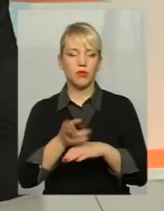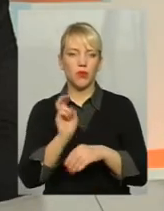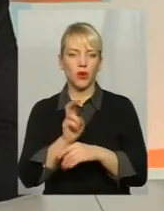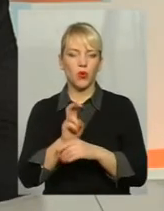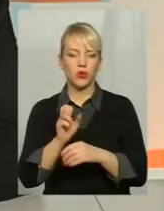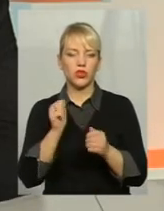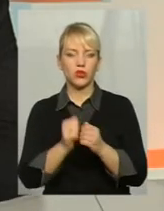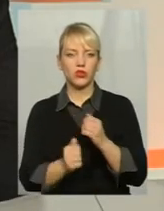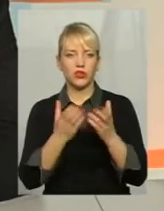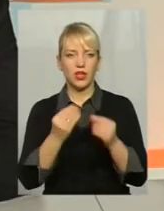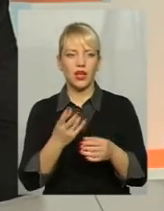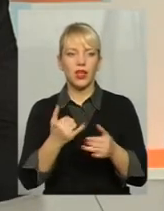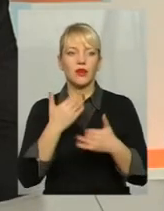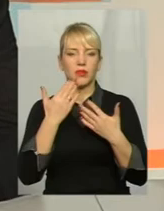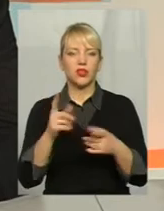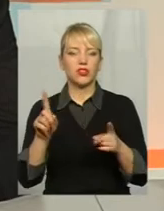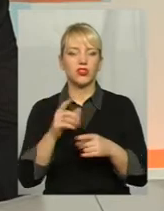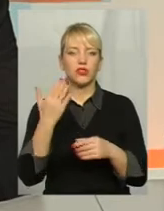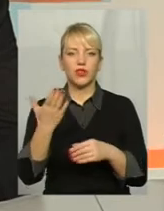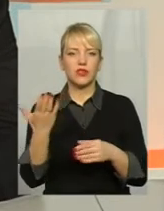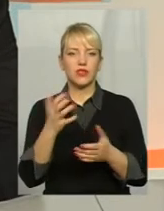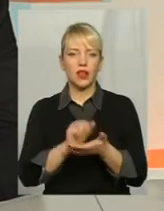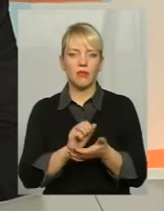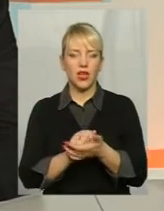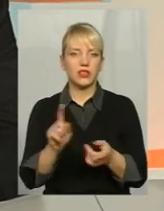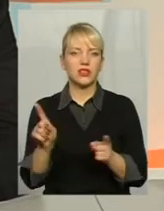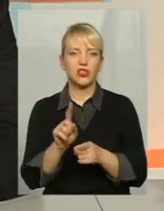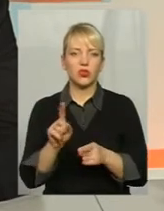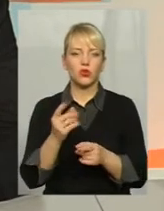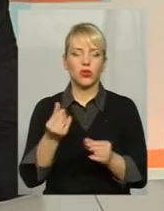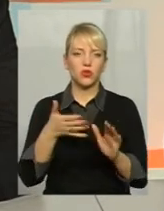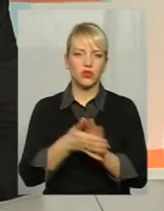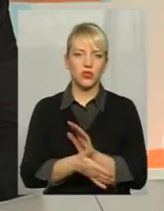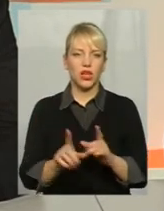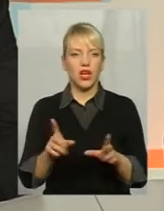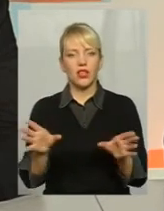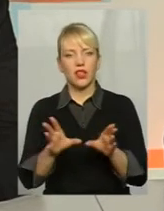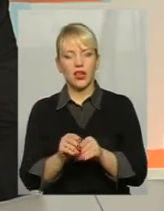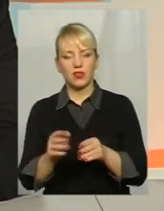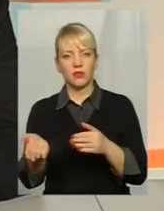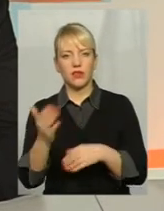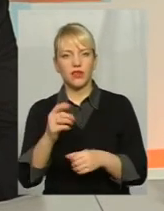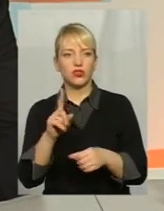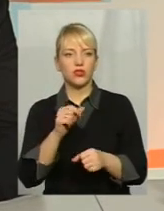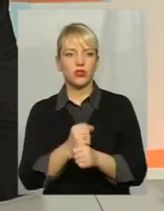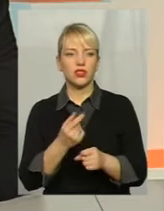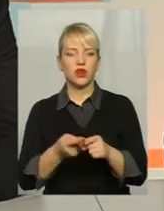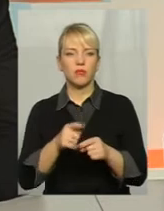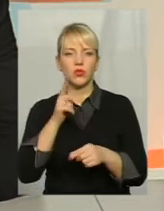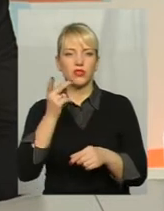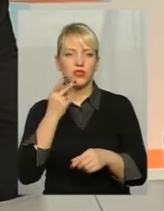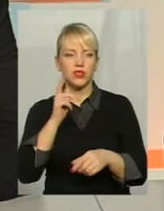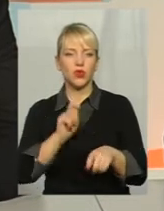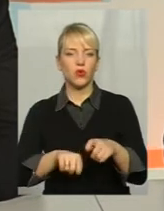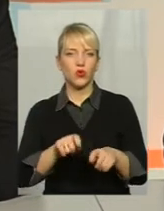питати, чим ви займаєтесь Які ви проекти реалізовуєте, куди ви витрачаєте кошти А давайте разом щось зробимо Тобто, це постійний контроль влади, він